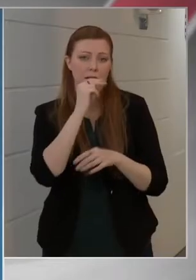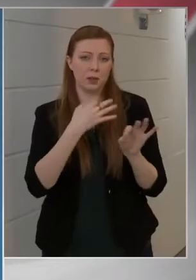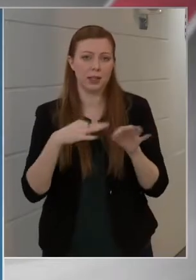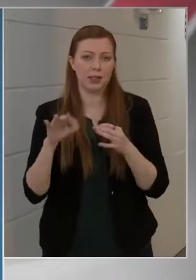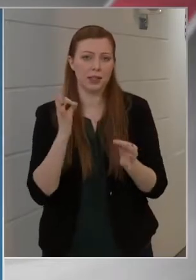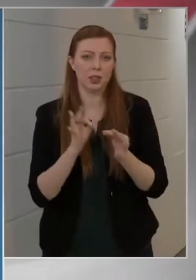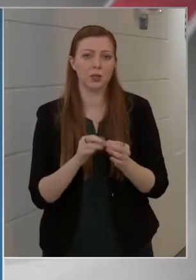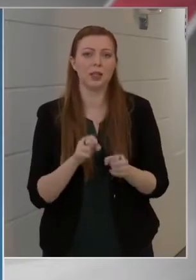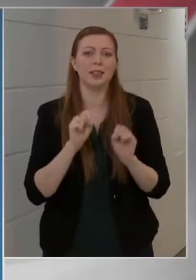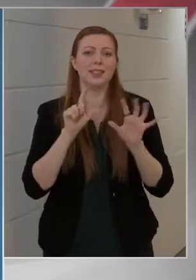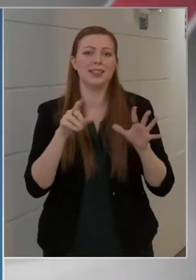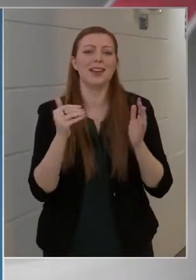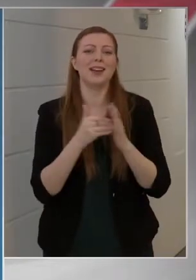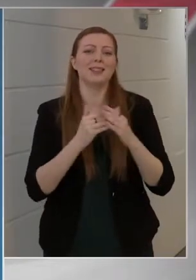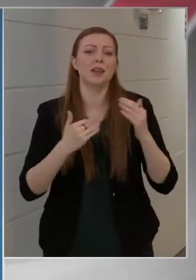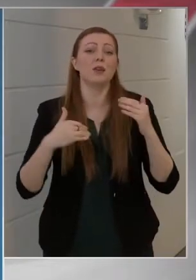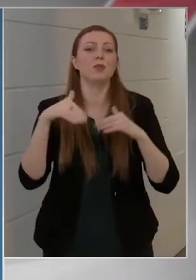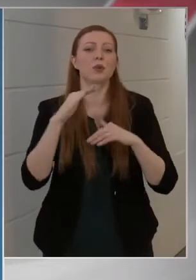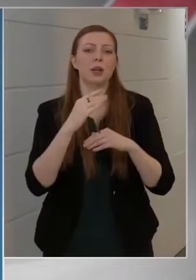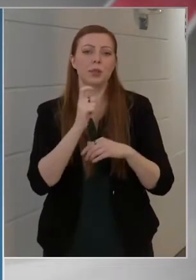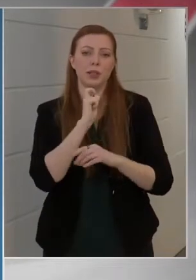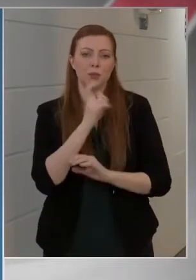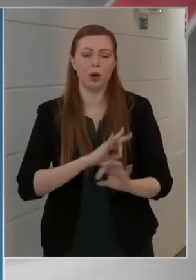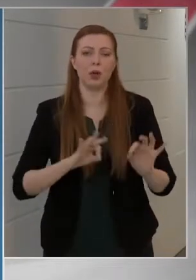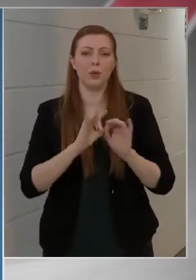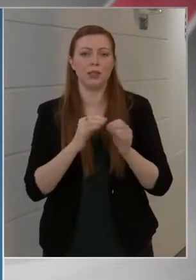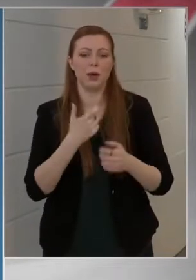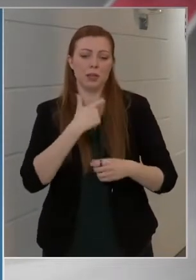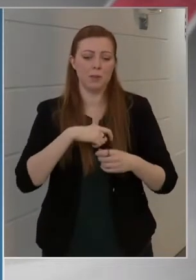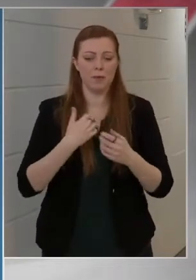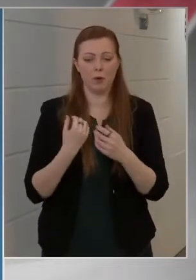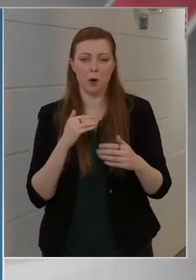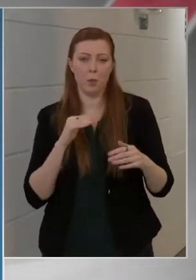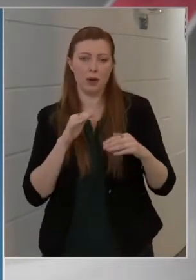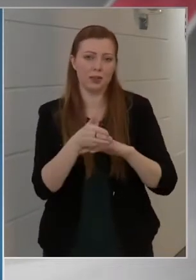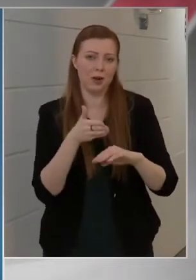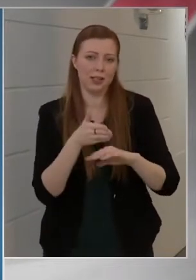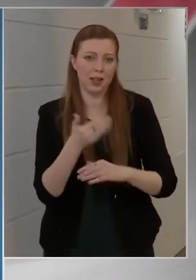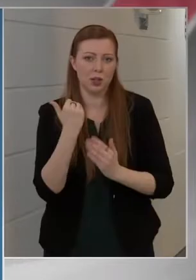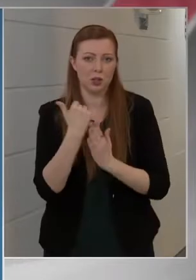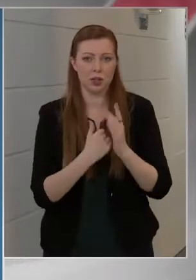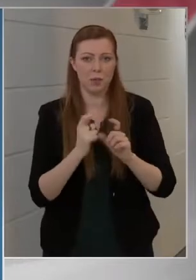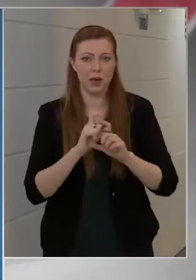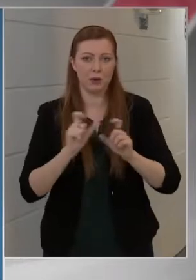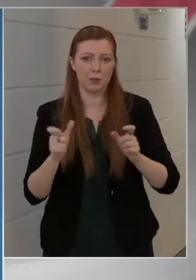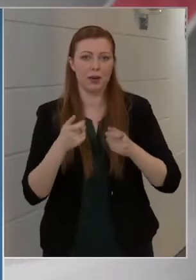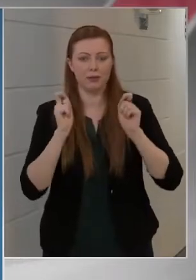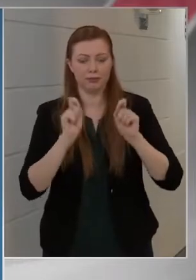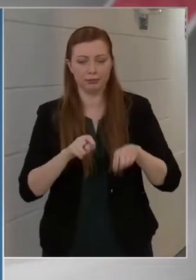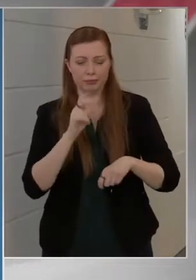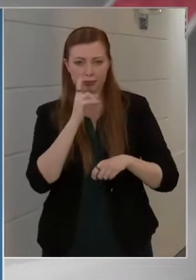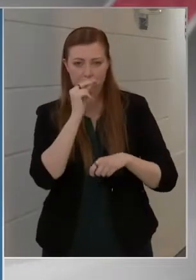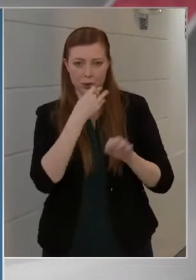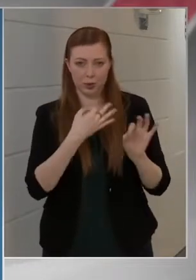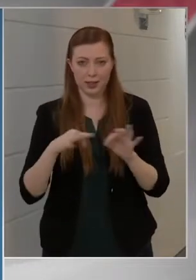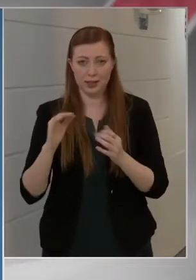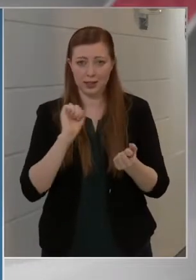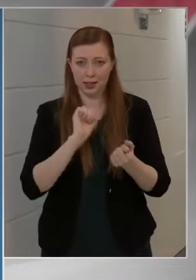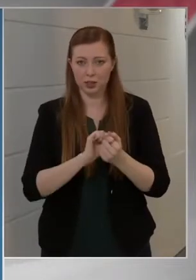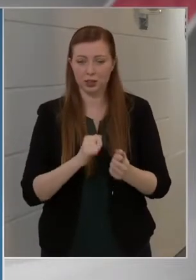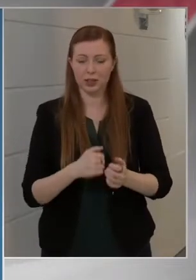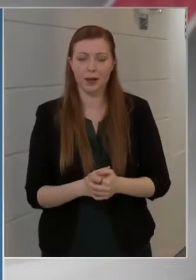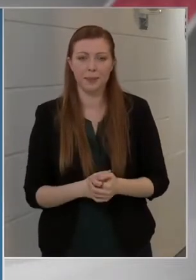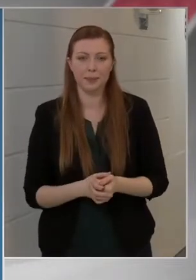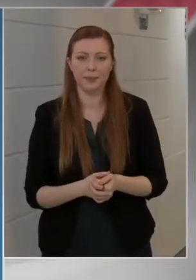így 17 ezer fölé emelkedett a Magyarországon személyforgalomban történő tranzitálási szabályok miatt végrehajtott rendőri intézkedéseink száma.